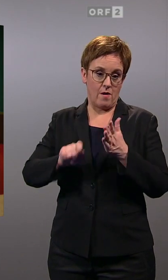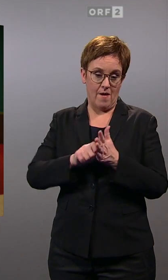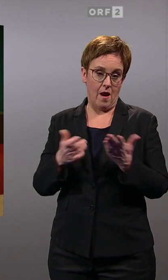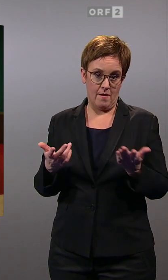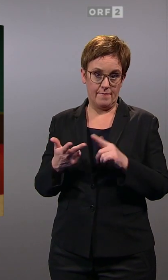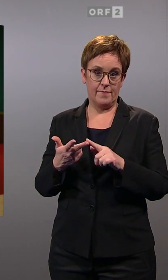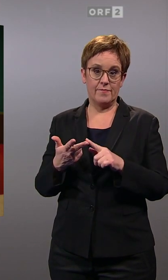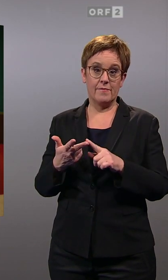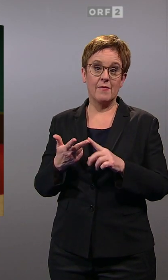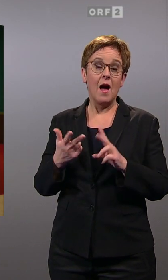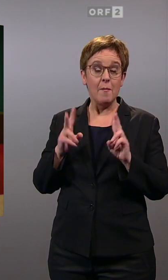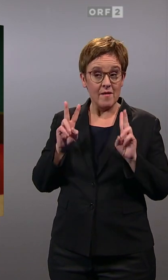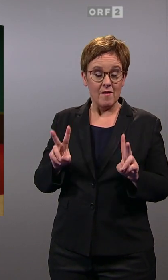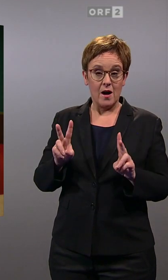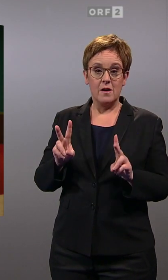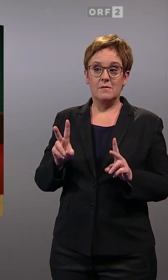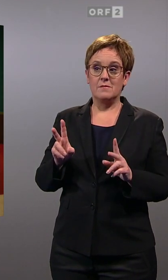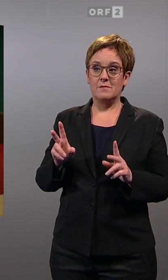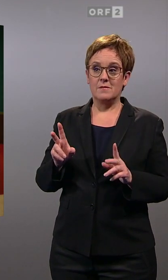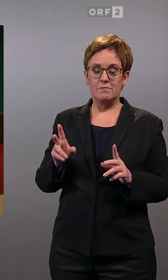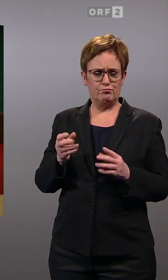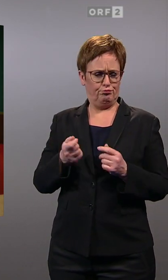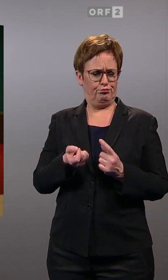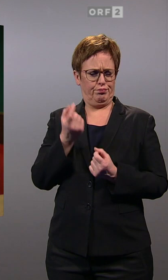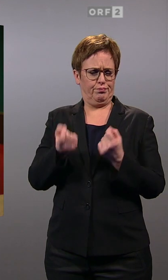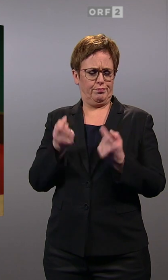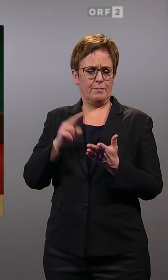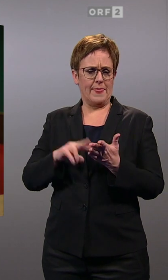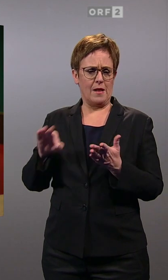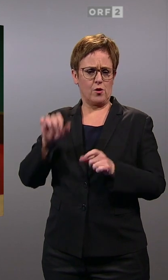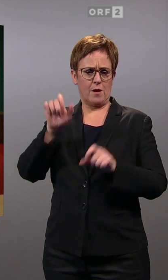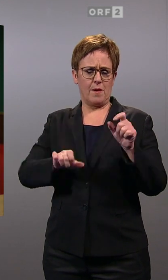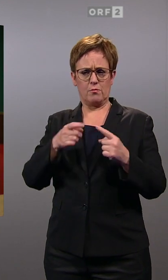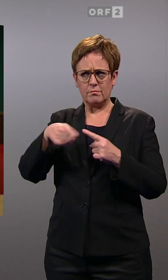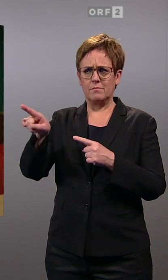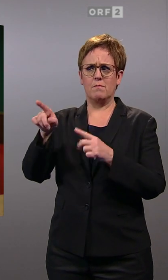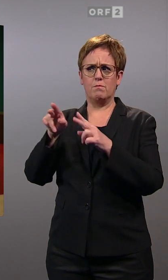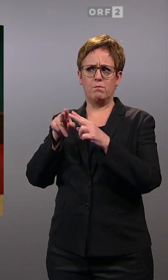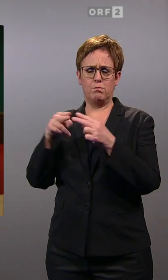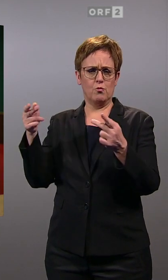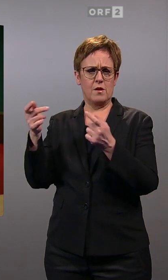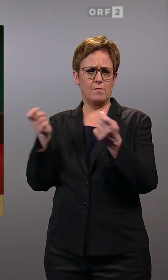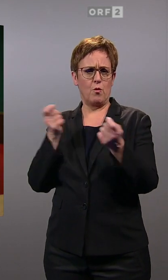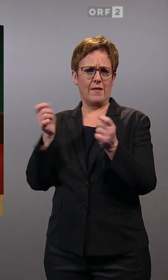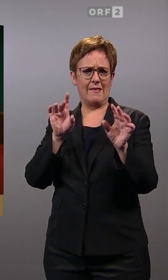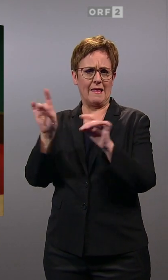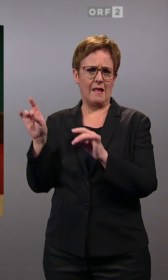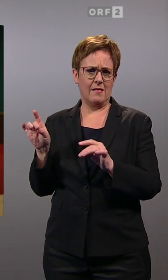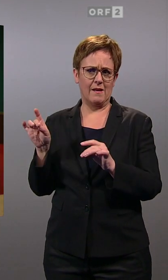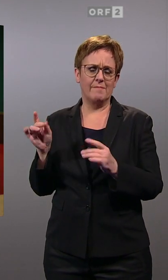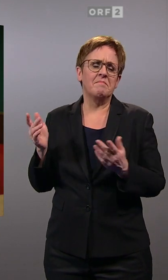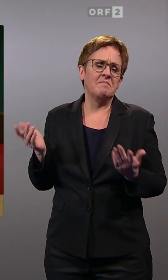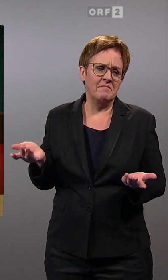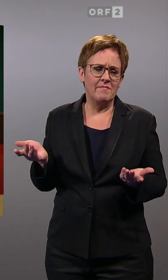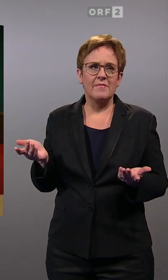Die Tatsache, dass ungewöhnlich viele Niederösterreicher in der Bundespolitik tätig sind, ist glaube